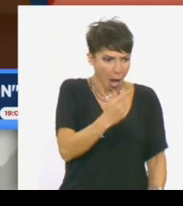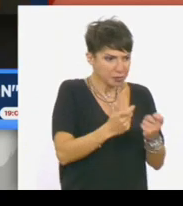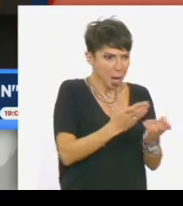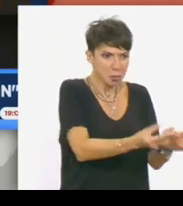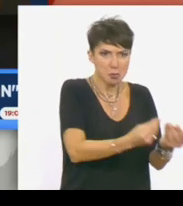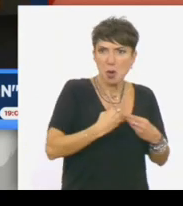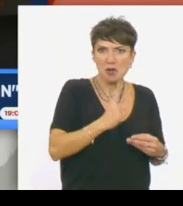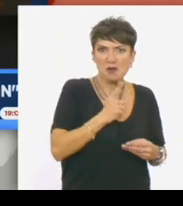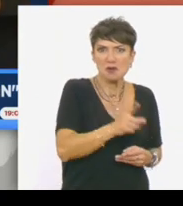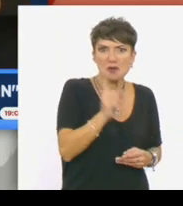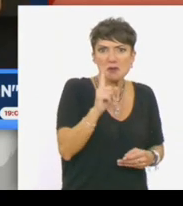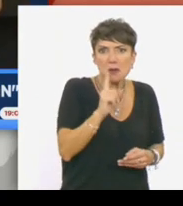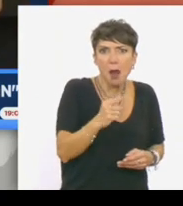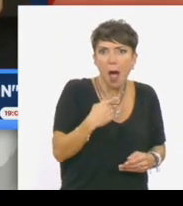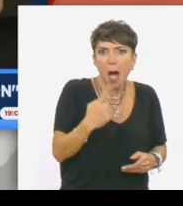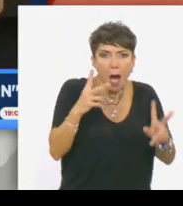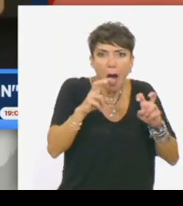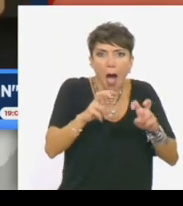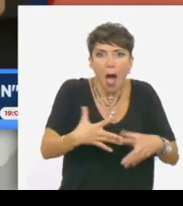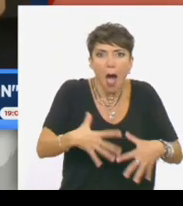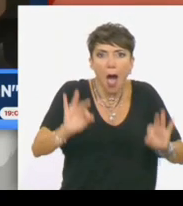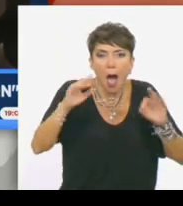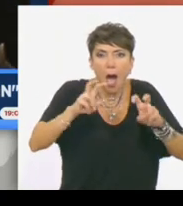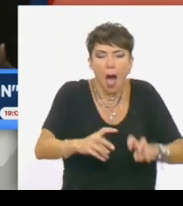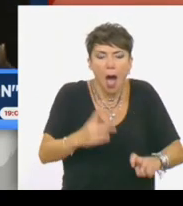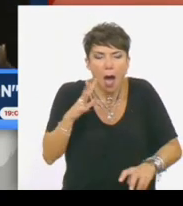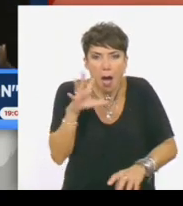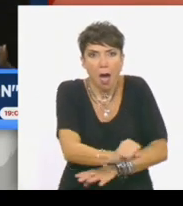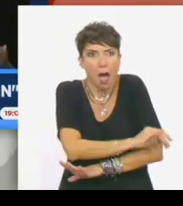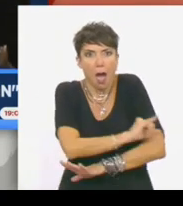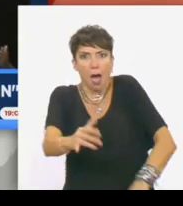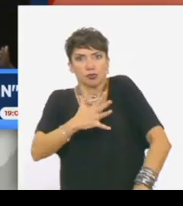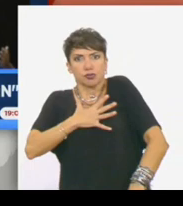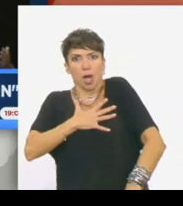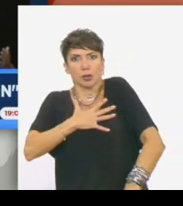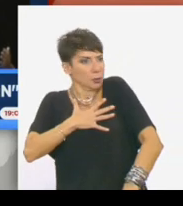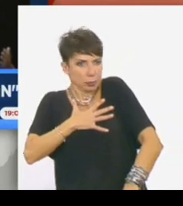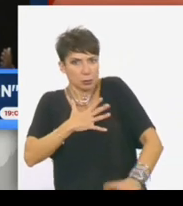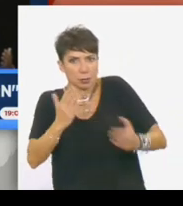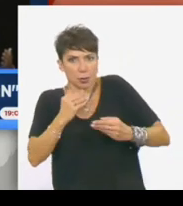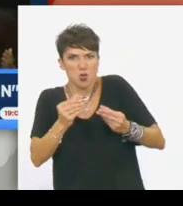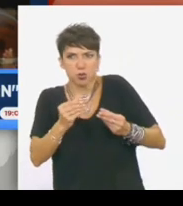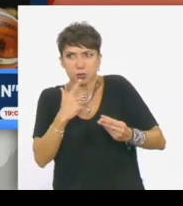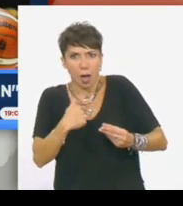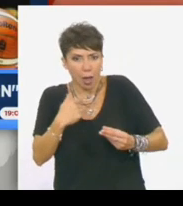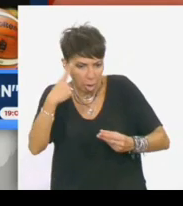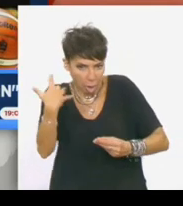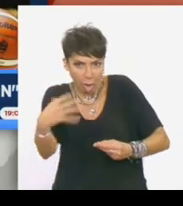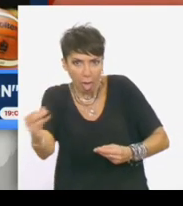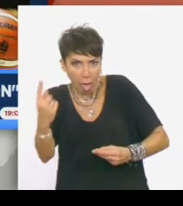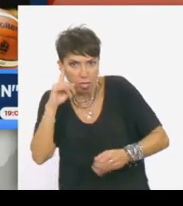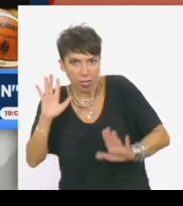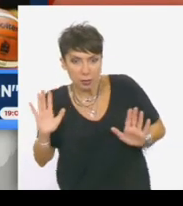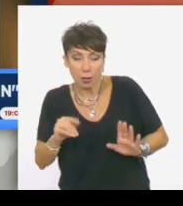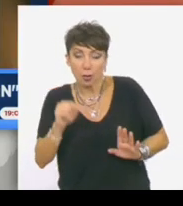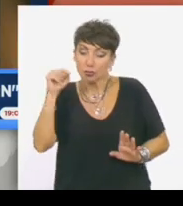σκευάσματα. Έτσι ξεκίνησε η αστυνομική έρευνα και έτσι εντοπίστηκαν εδώ στο σπίτι της αυτές οι ουσίες. Τώρα περνάει 48